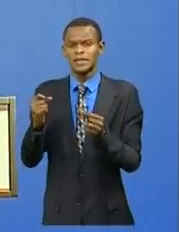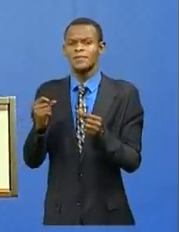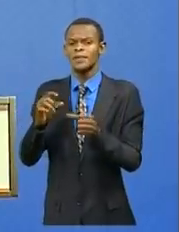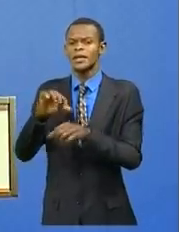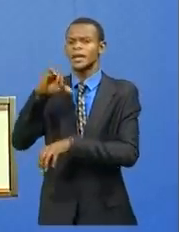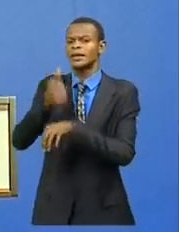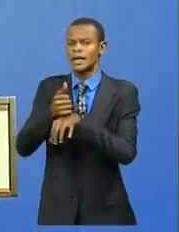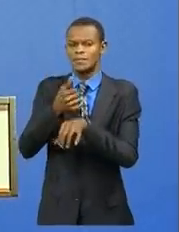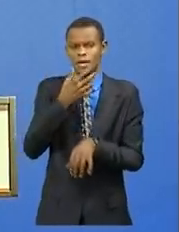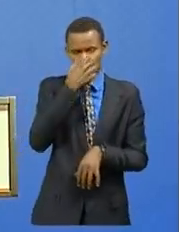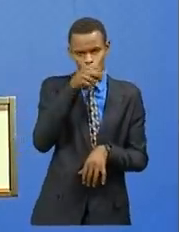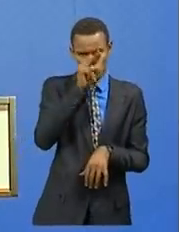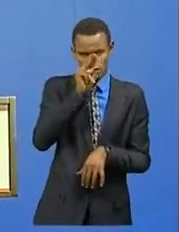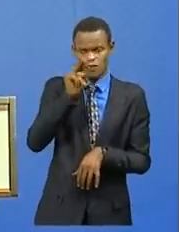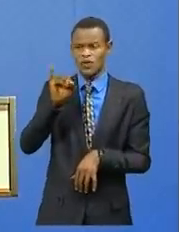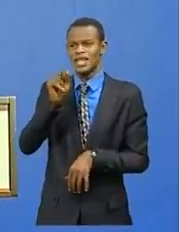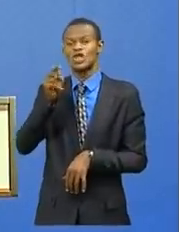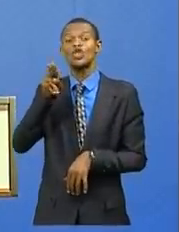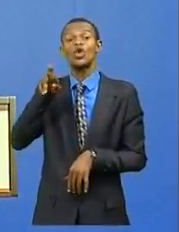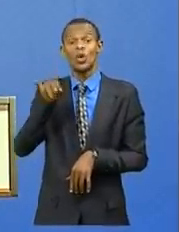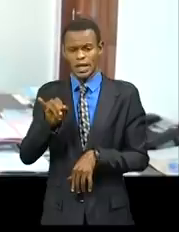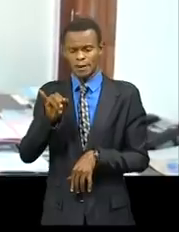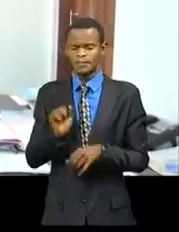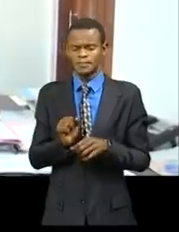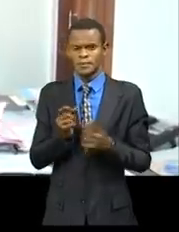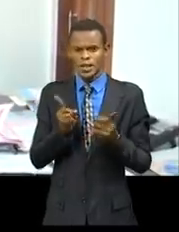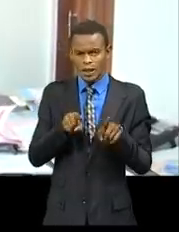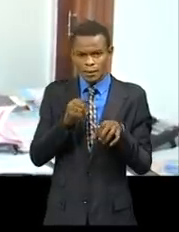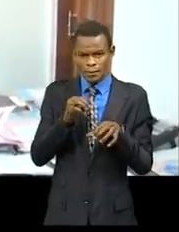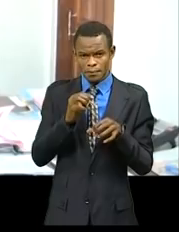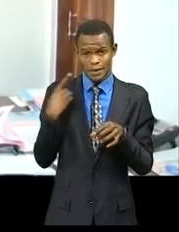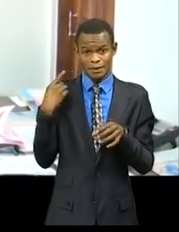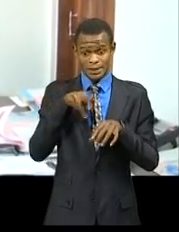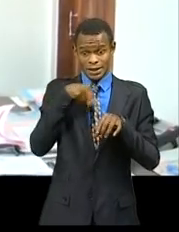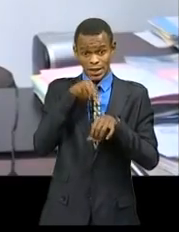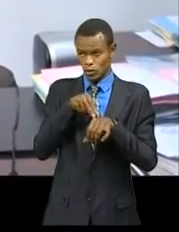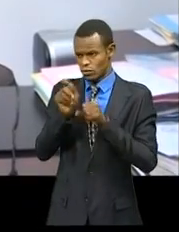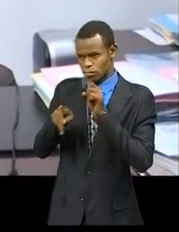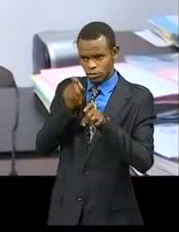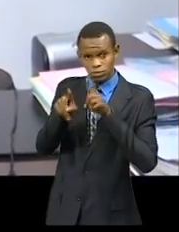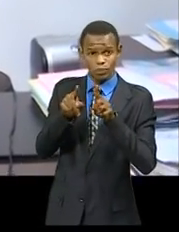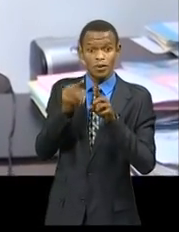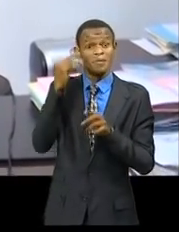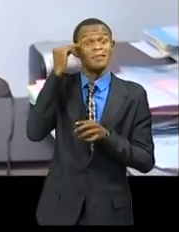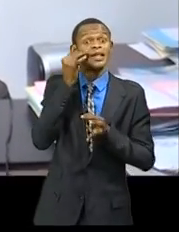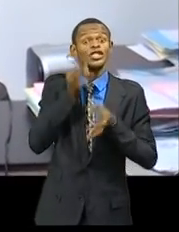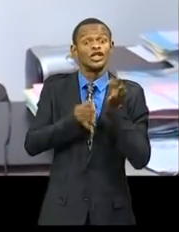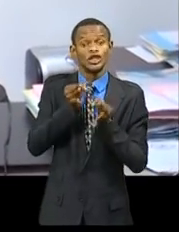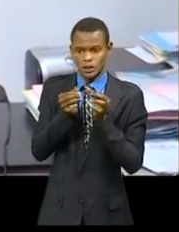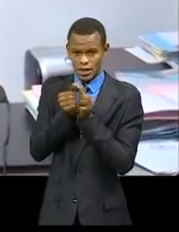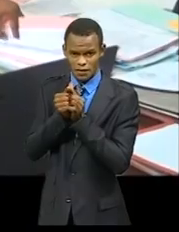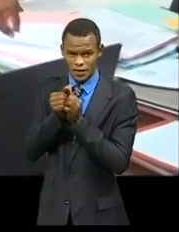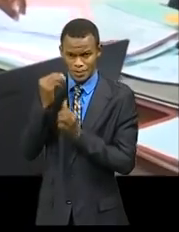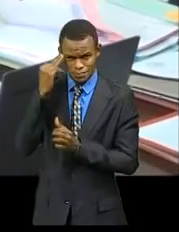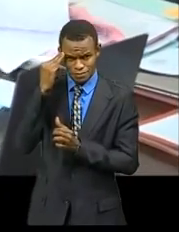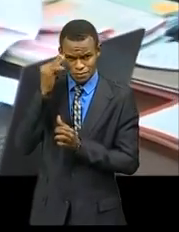Au terme de ces auditions, les députés nationaux ont relevé à l'attention des ministres ainsi qu'à celles de gouverneurs